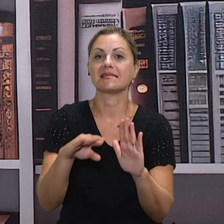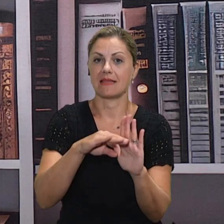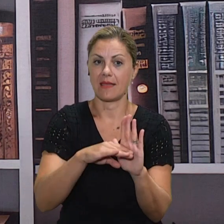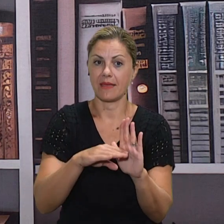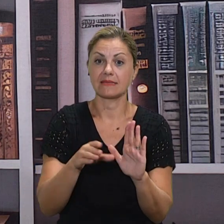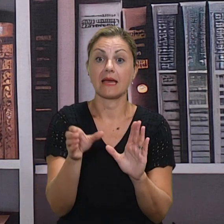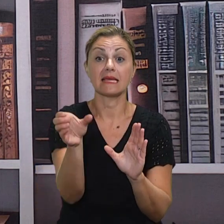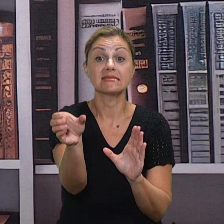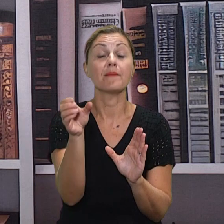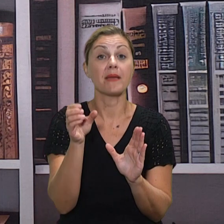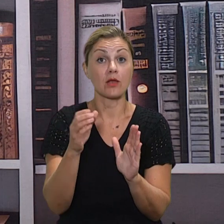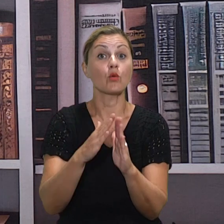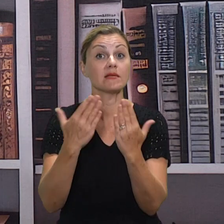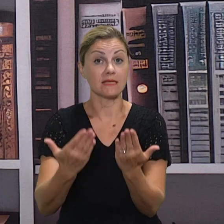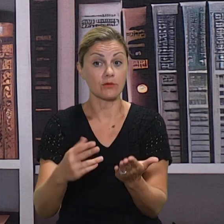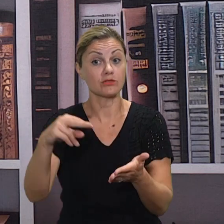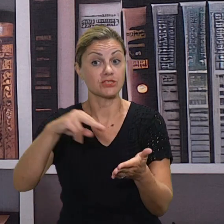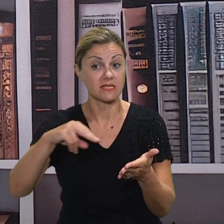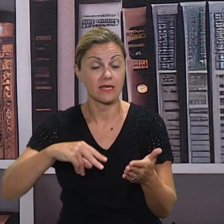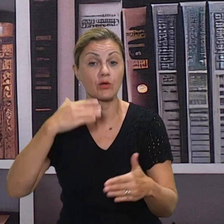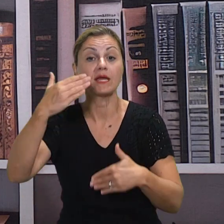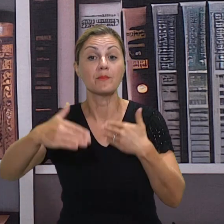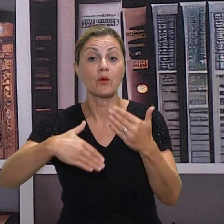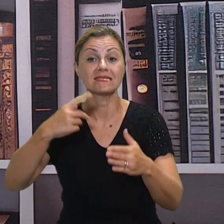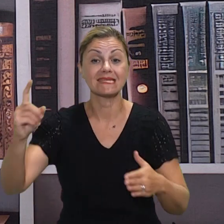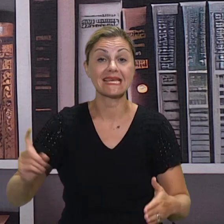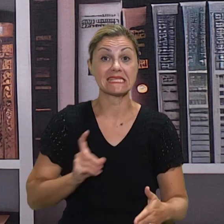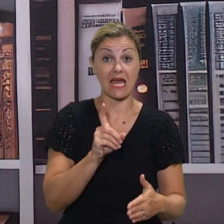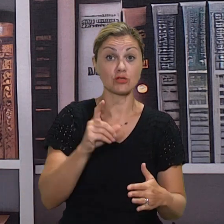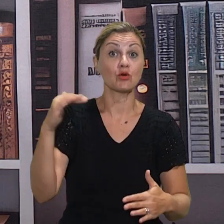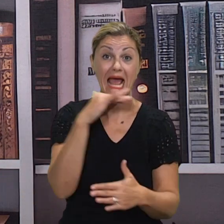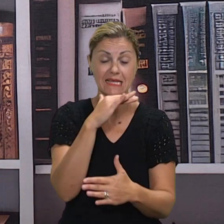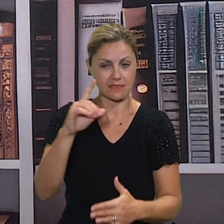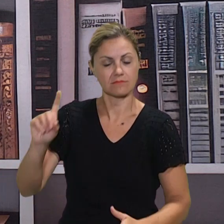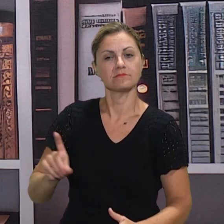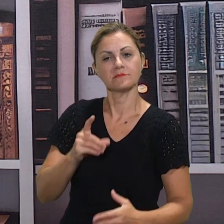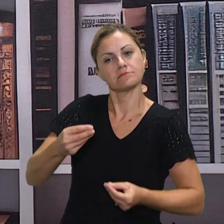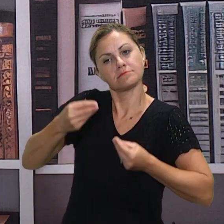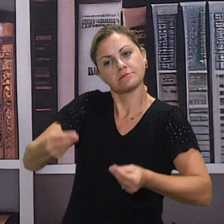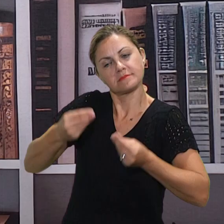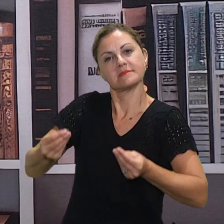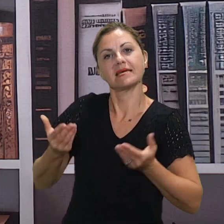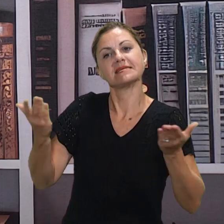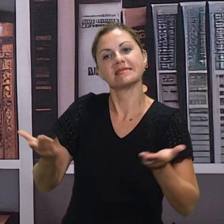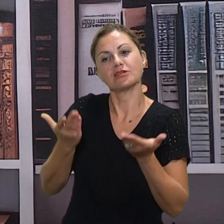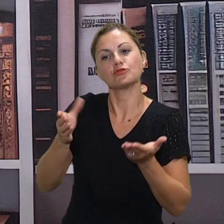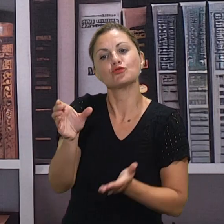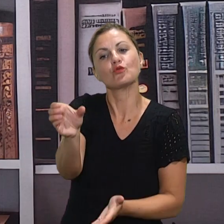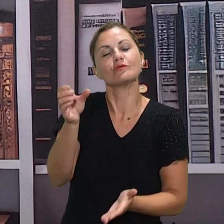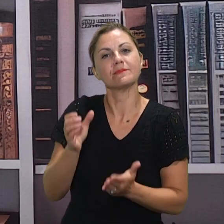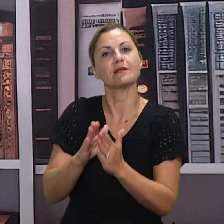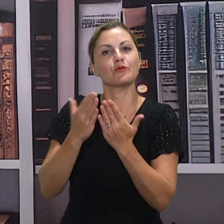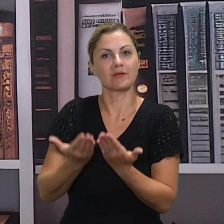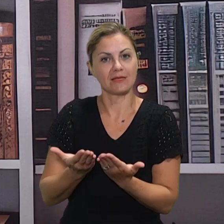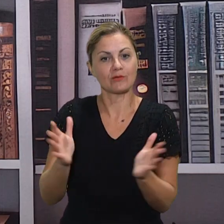koju žele i onda naprave neku prezentaciju zašto je ta knjiga dobra, nekako da zainteresiraju ostatak razreda, da uzmu tu